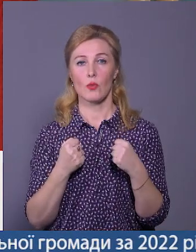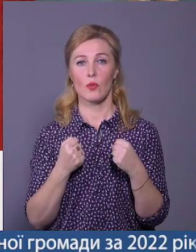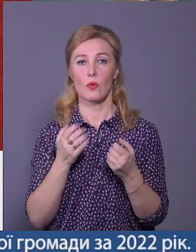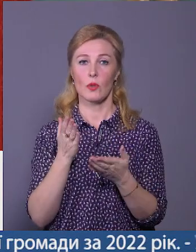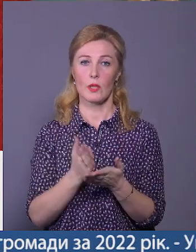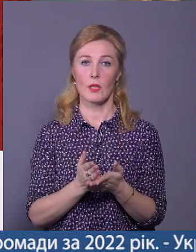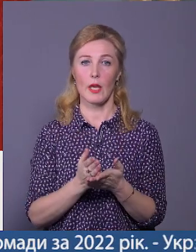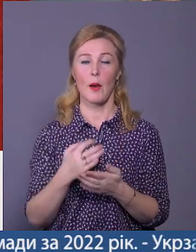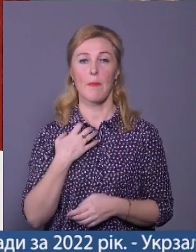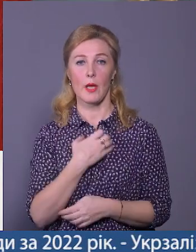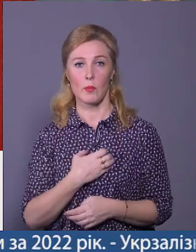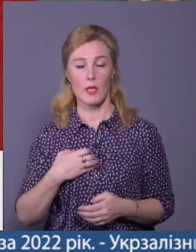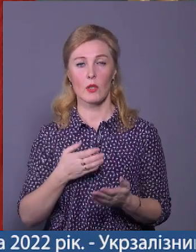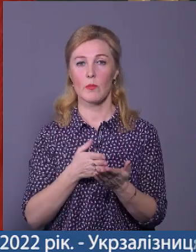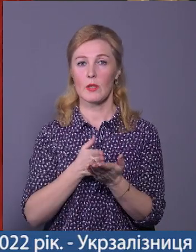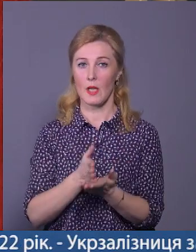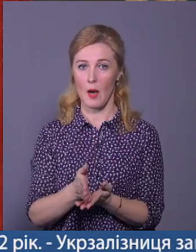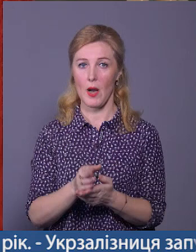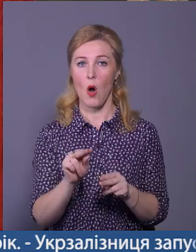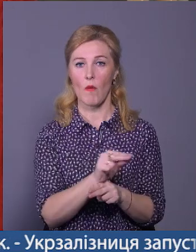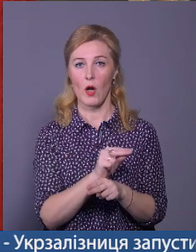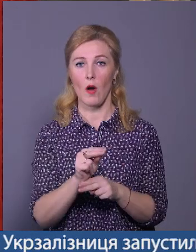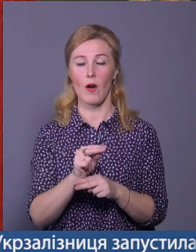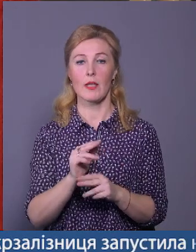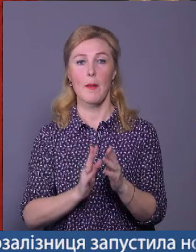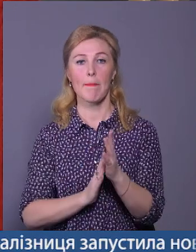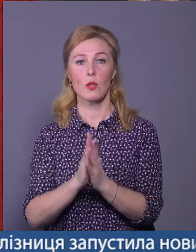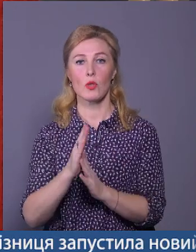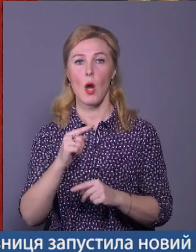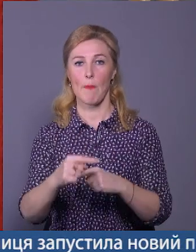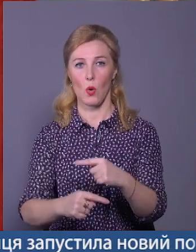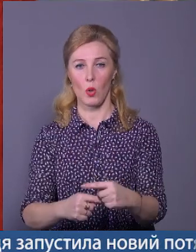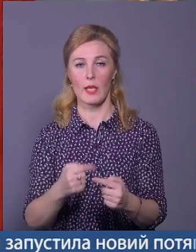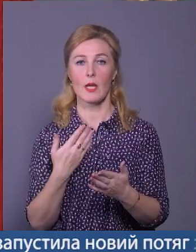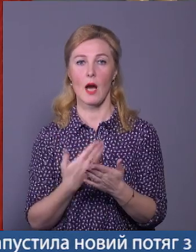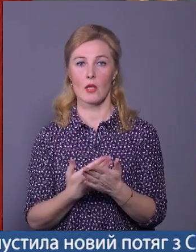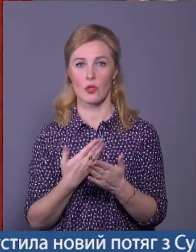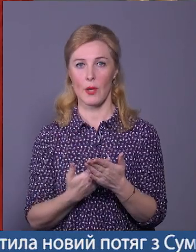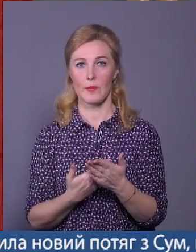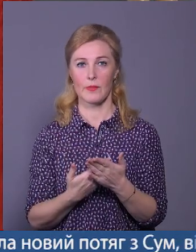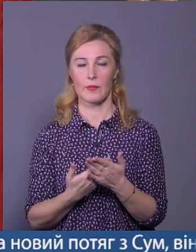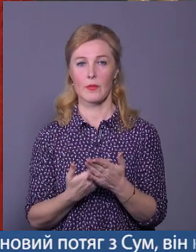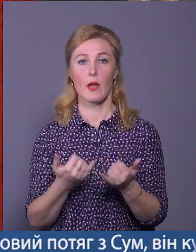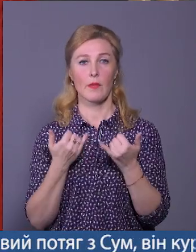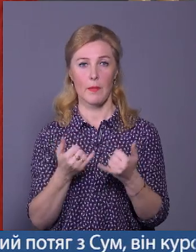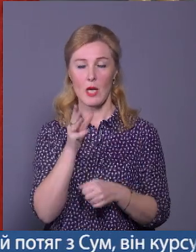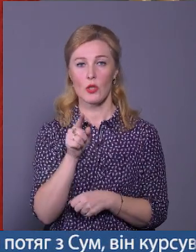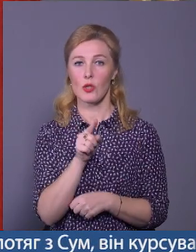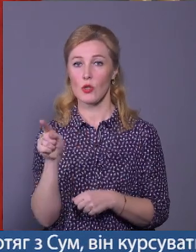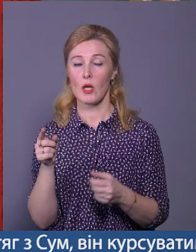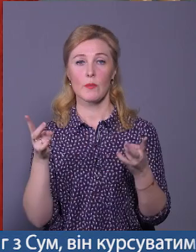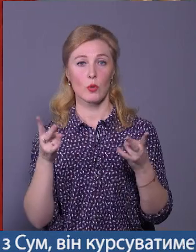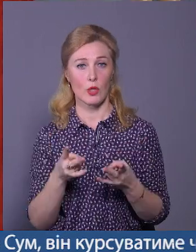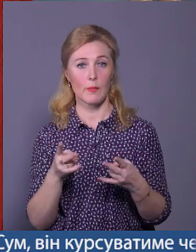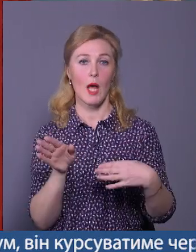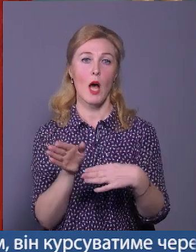пріоритетними напрямками у виховання підростаючого покоління. Адже в теперішній час потрібне